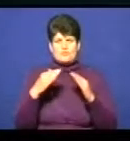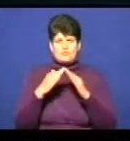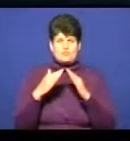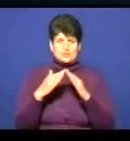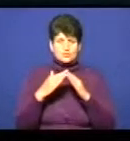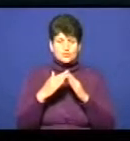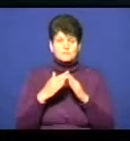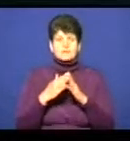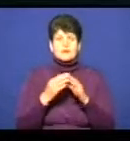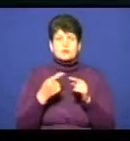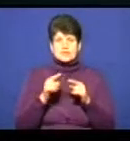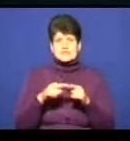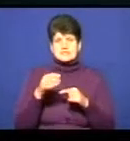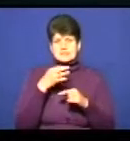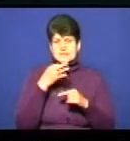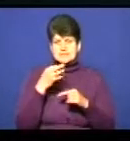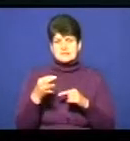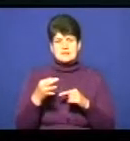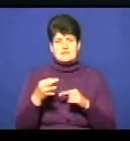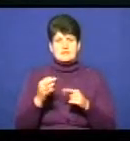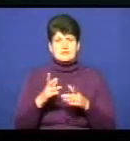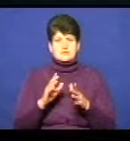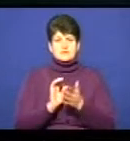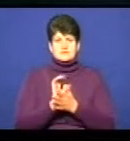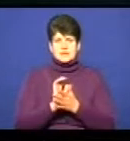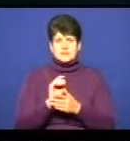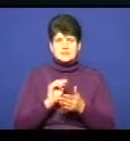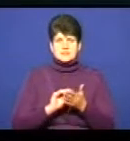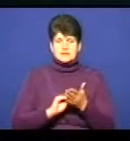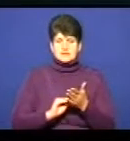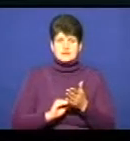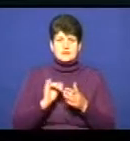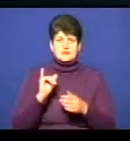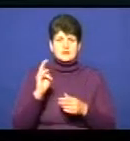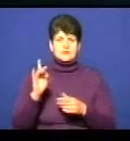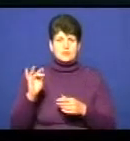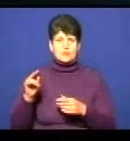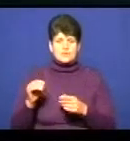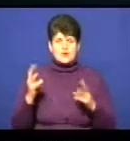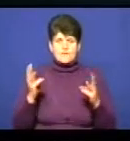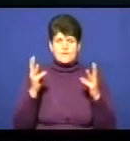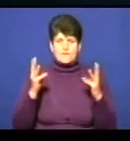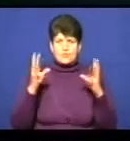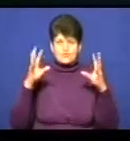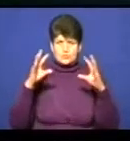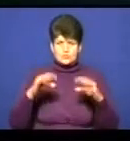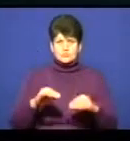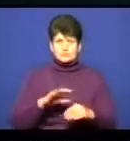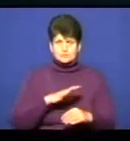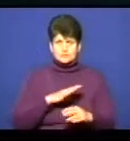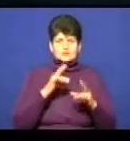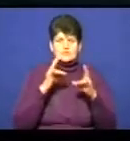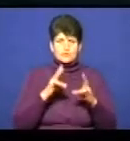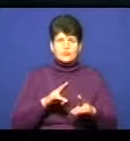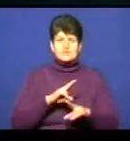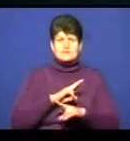будинку. Про це нам повідомила речник пожежно-рятувальної служби Ірина Крупа. Вогонь рятувальники погасили. Травмованих і